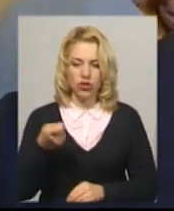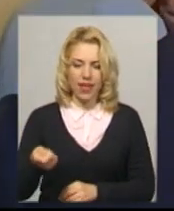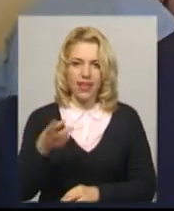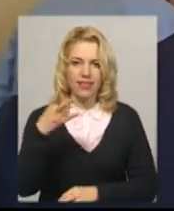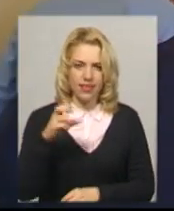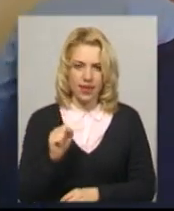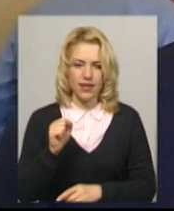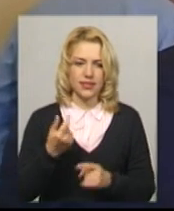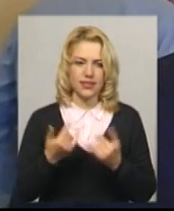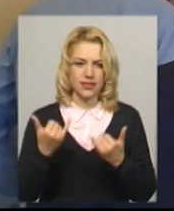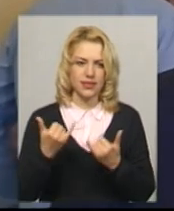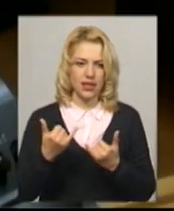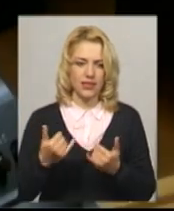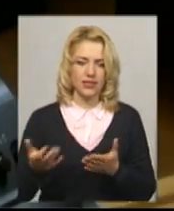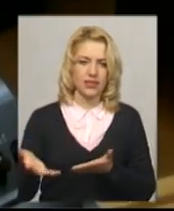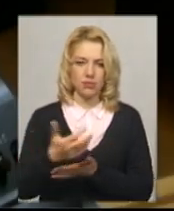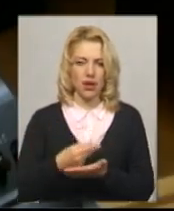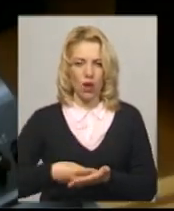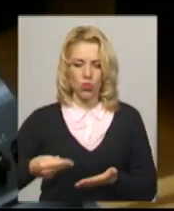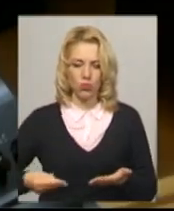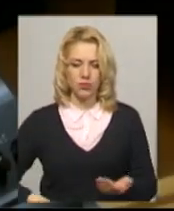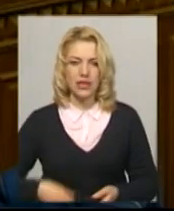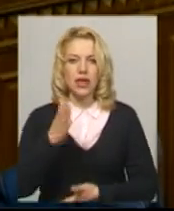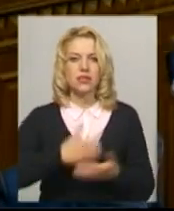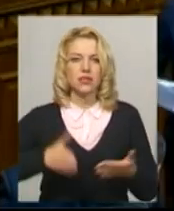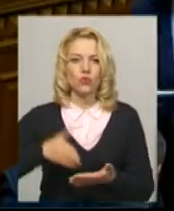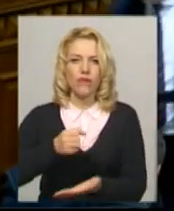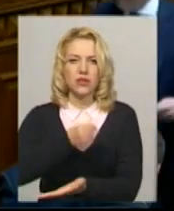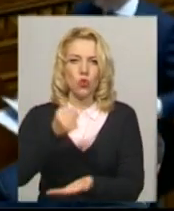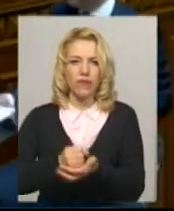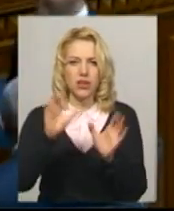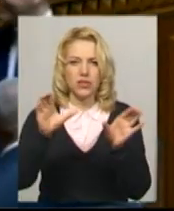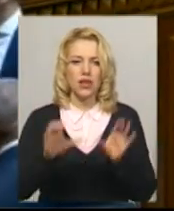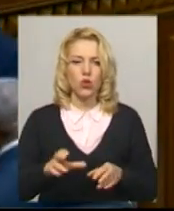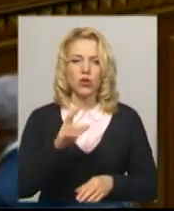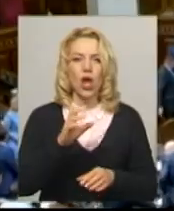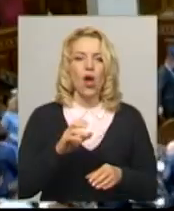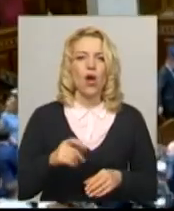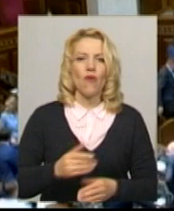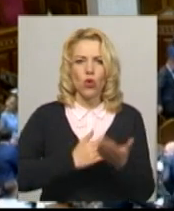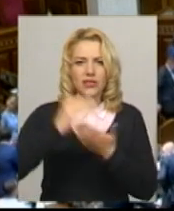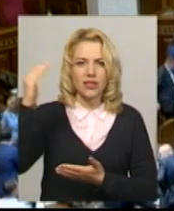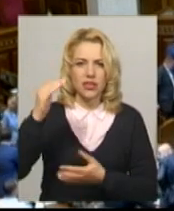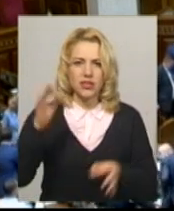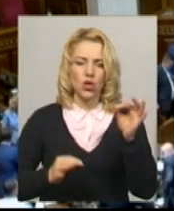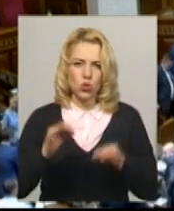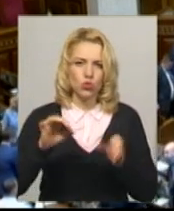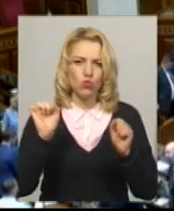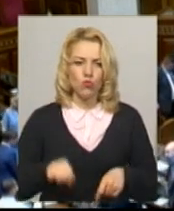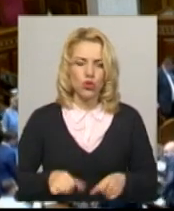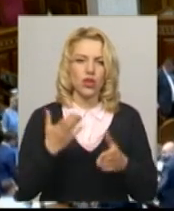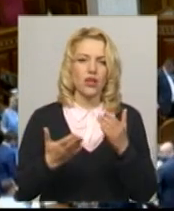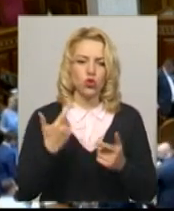зараз збираємо підписи. Скасувати ухвалений закон Конституційний суд може, якщо встановить, що його норми не